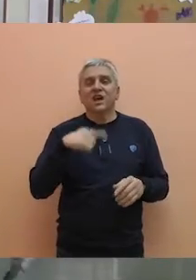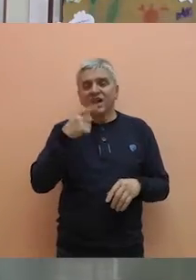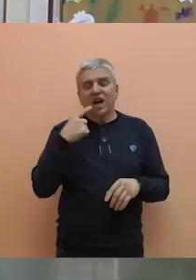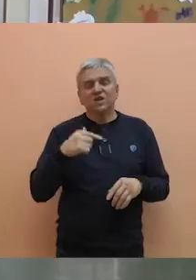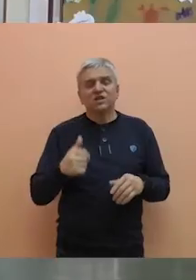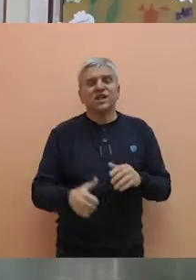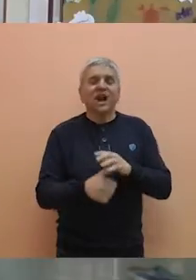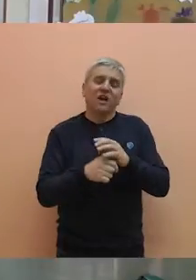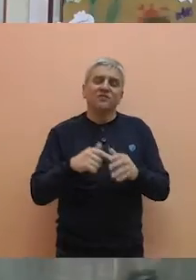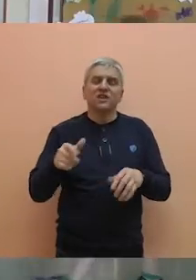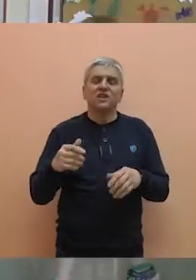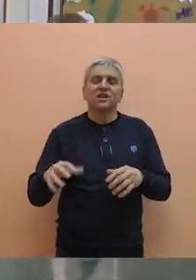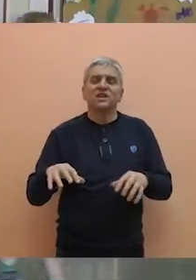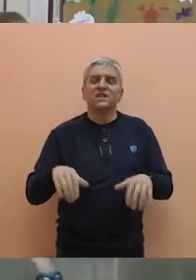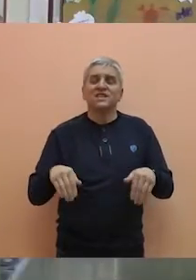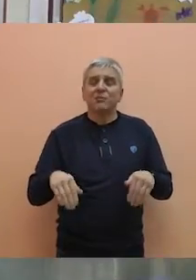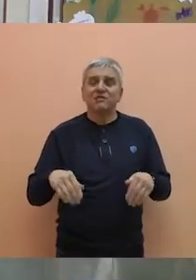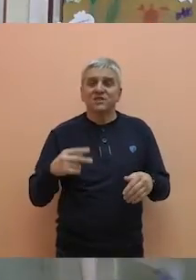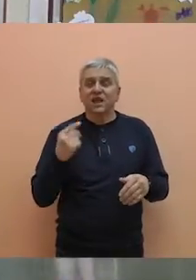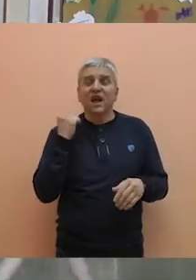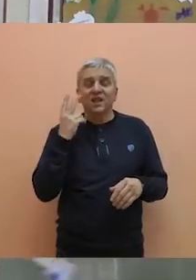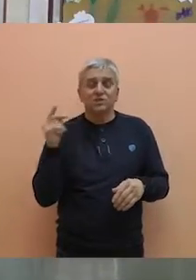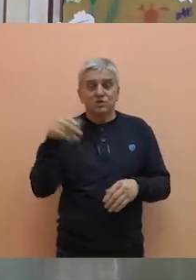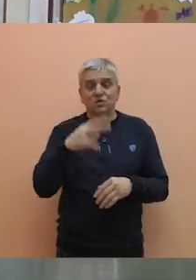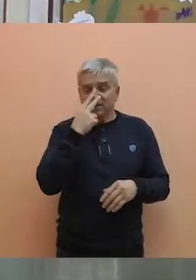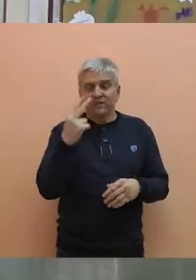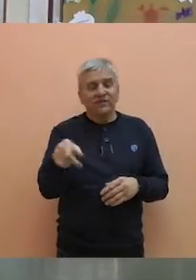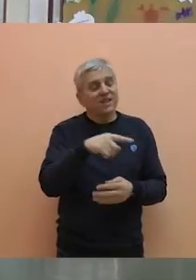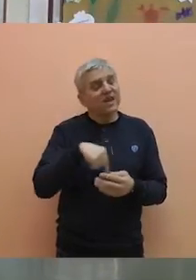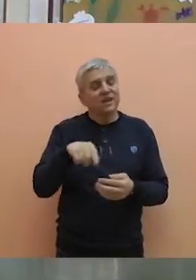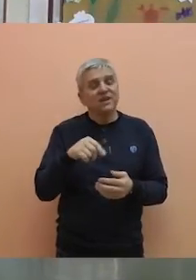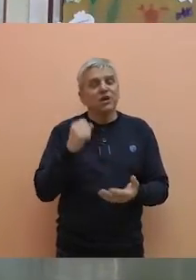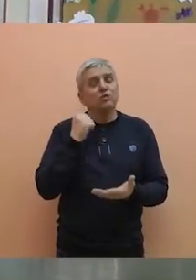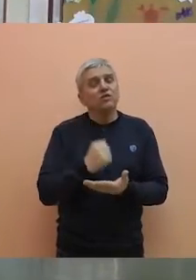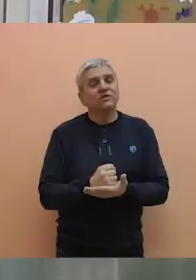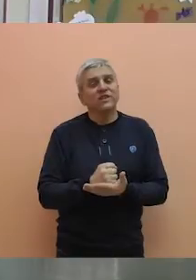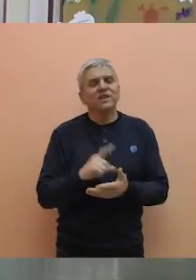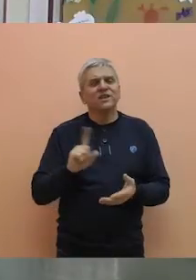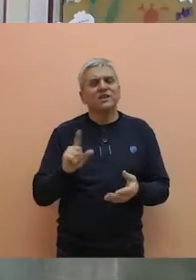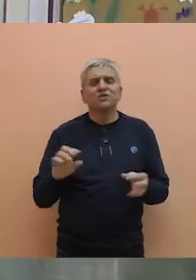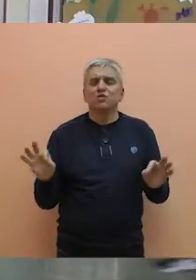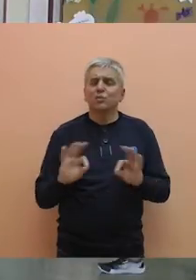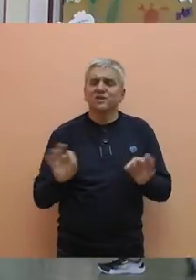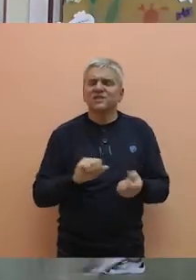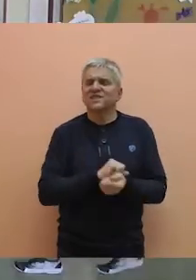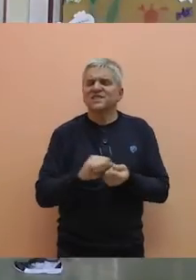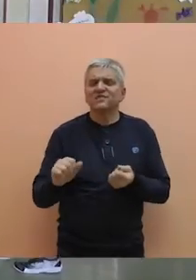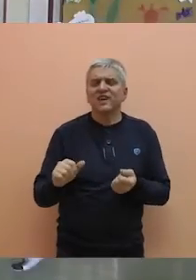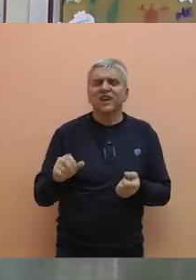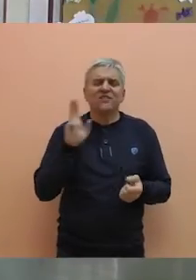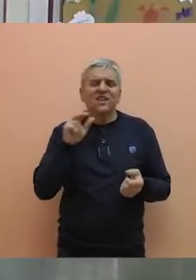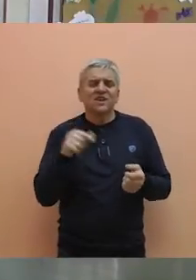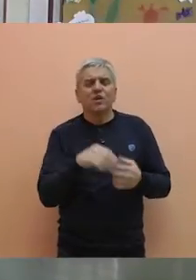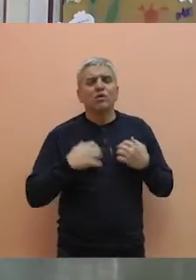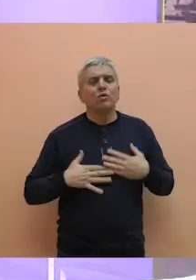da je rukovodstvo prečkolske ustanove prilikom obilazka objekta u ovom naseljenom mestu utvrdilo da nisu ispunjeni neophodni